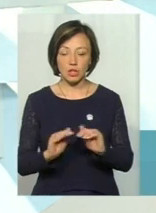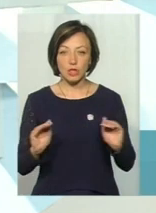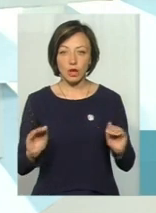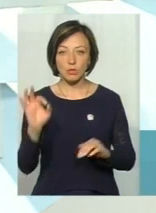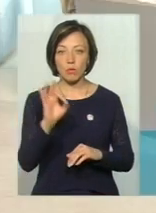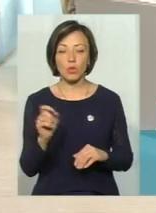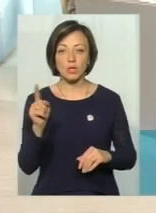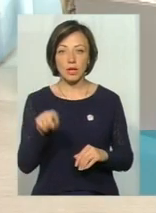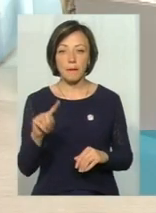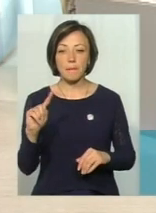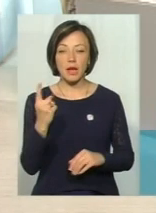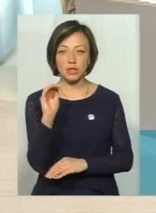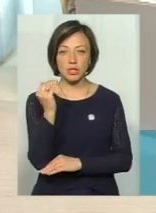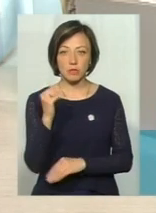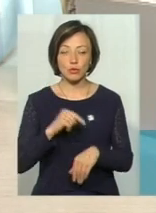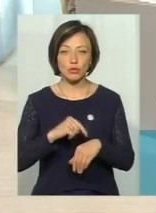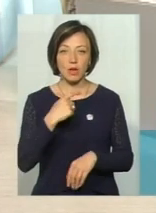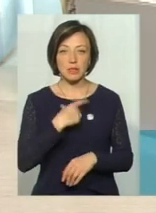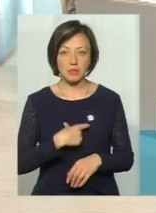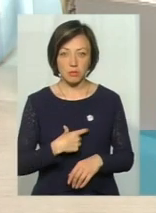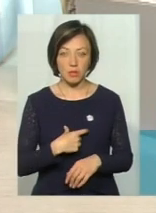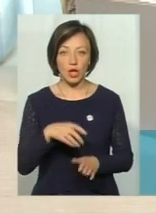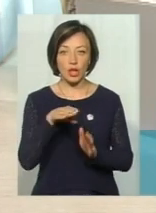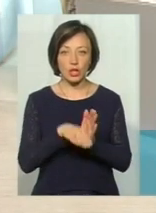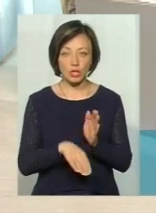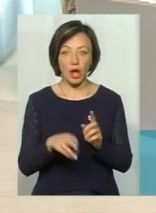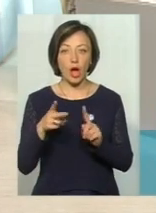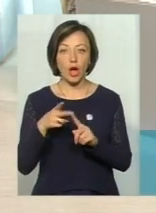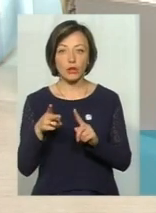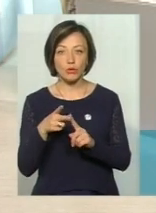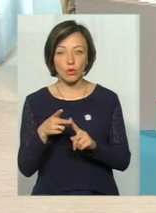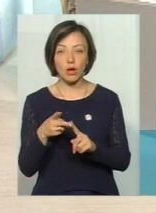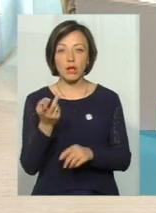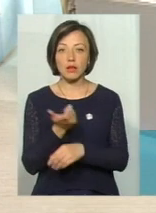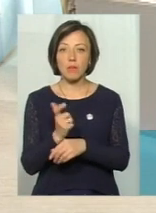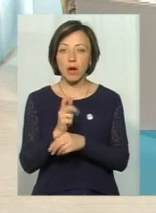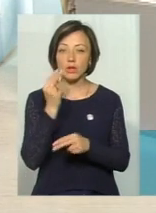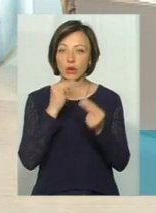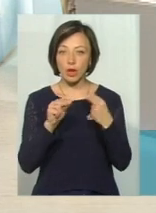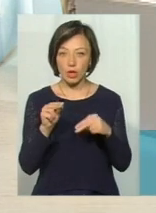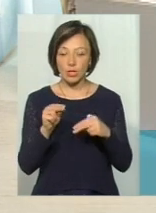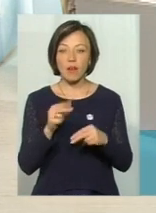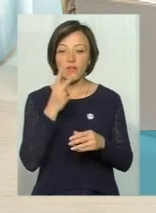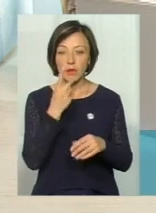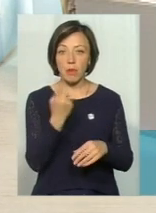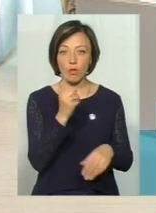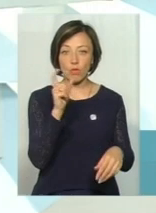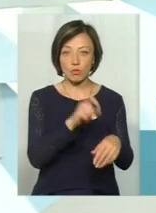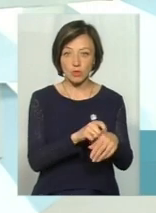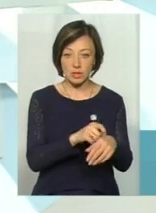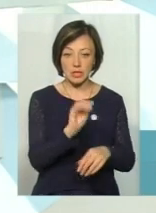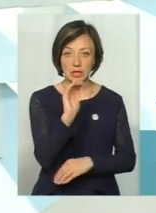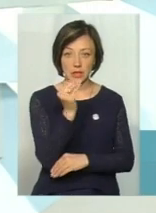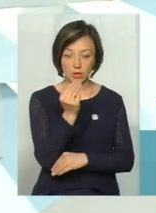що перша дитина почуває себе гірше, а друга набагато краще. Очевидно, гадюка, першу вкусивши,